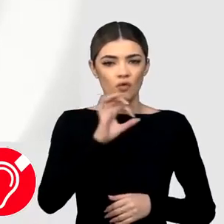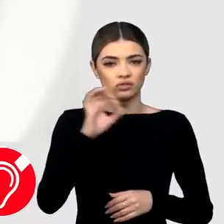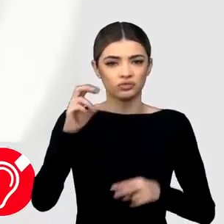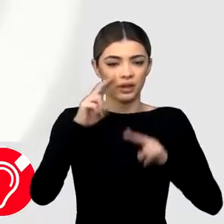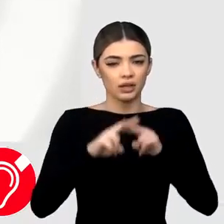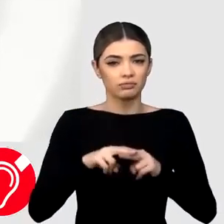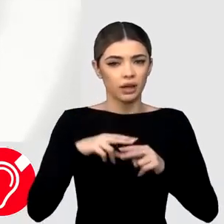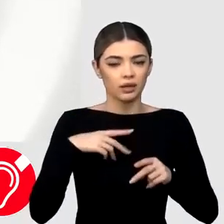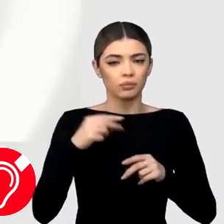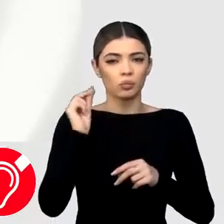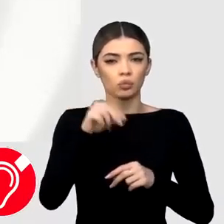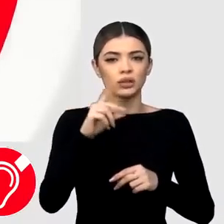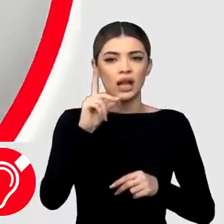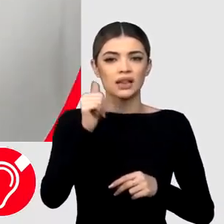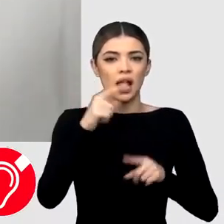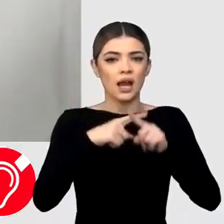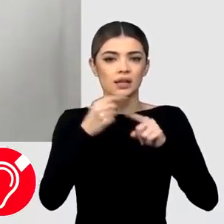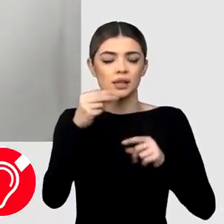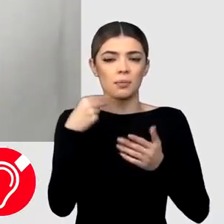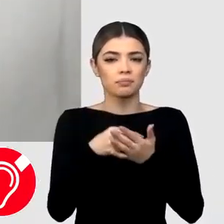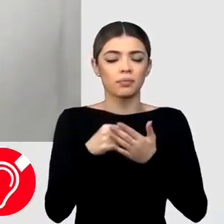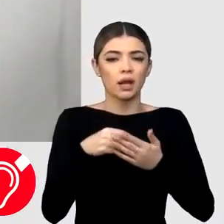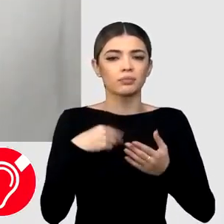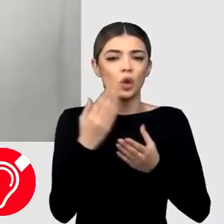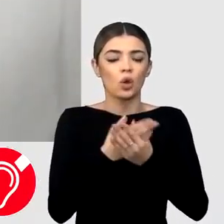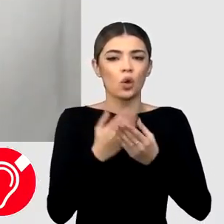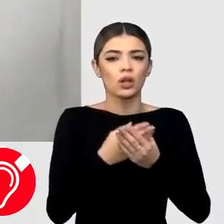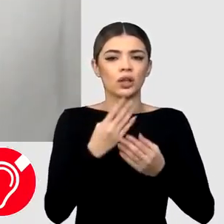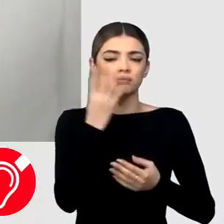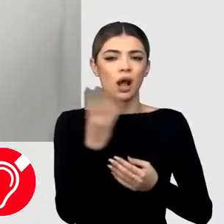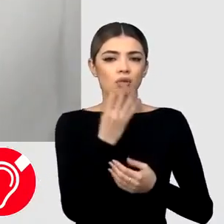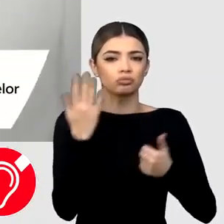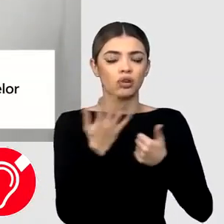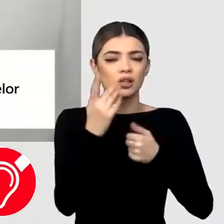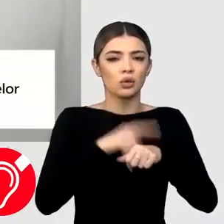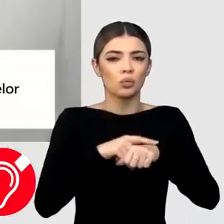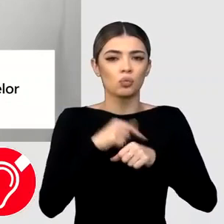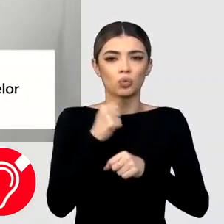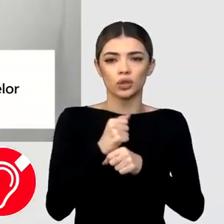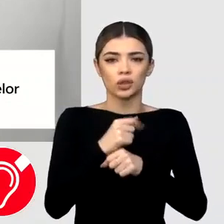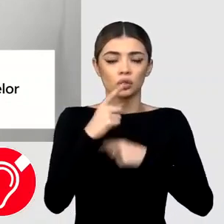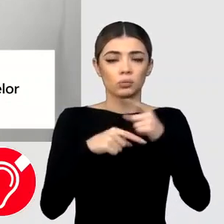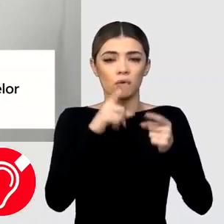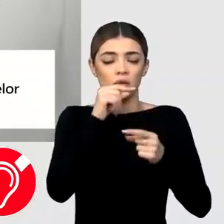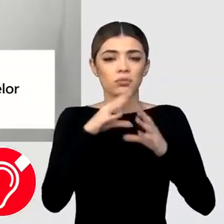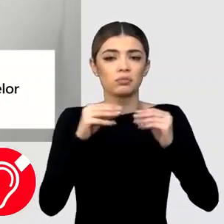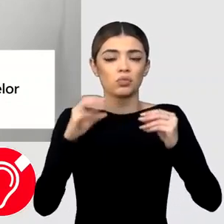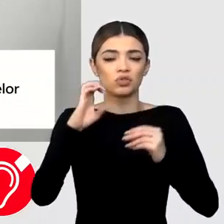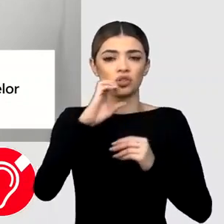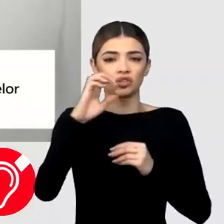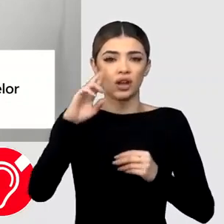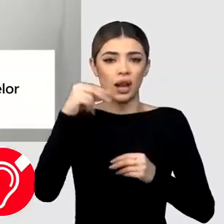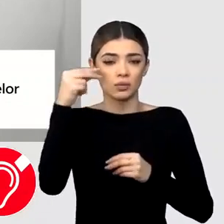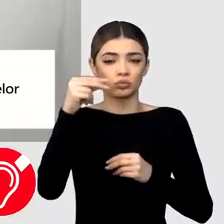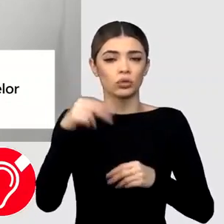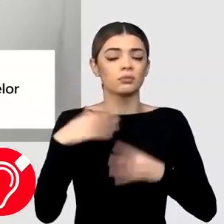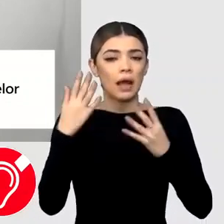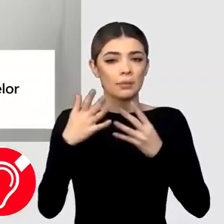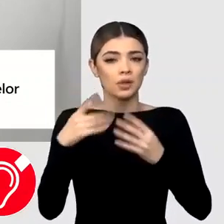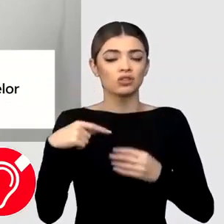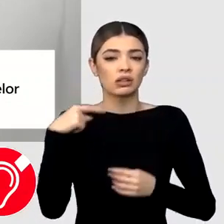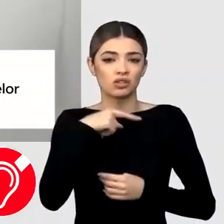Este oficial rămâne în picioare suprataxarea contractelor part-time. După multe polemici politice, CCR a decis pe 14